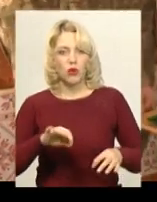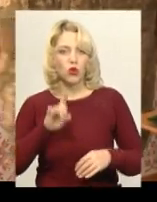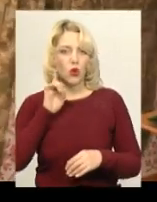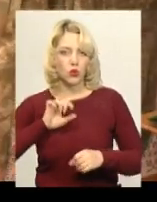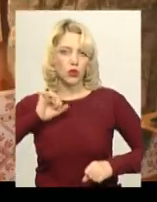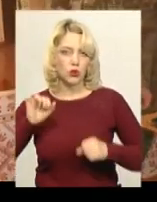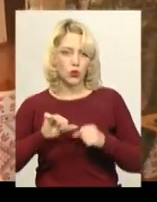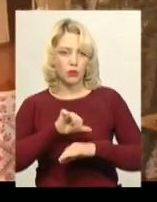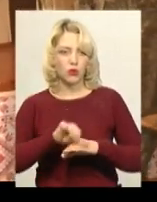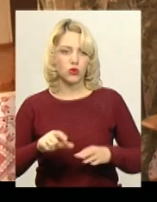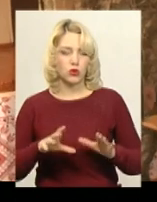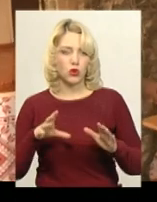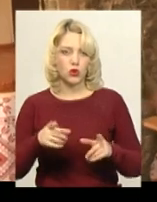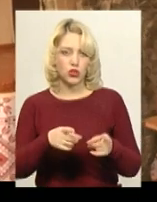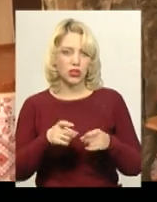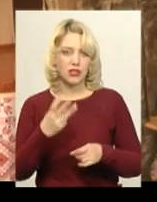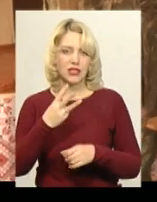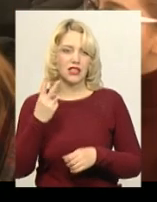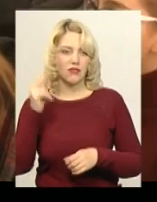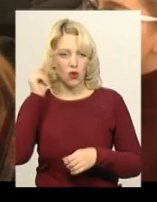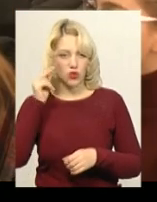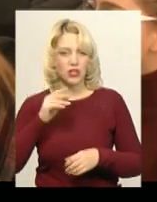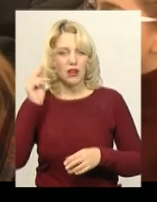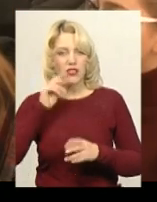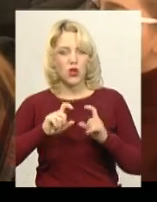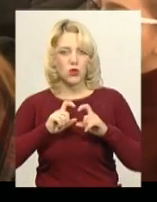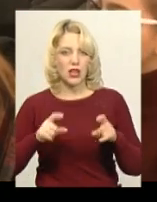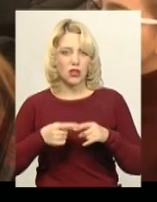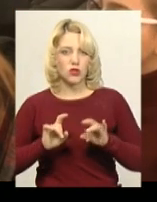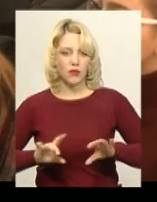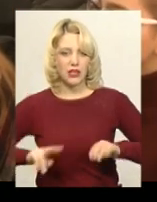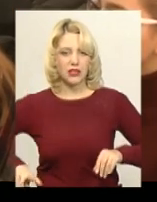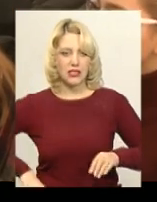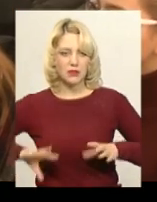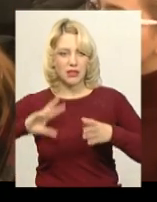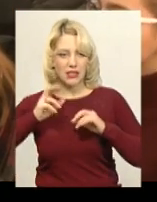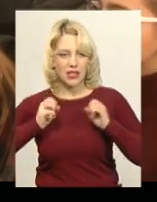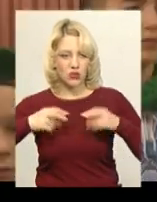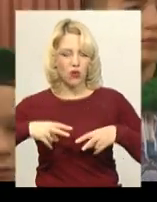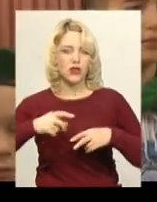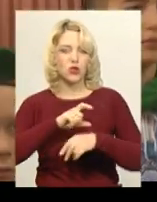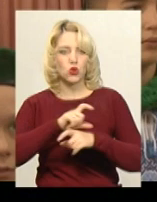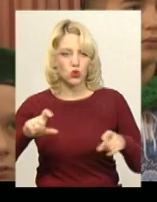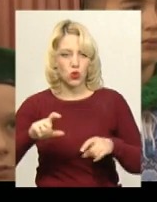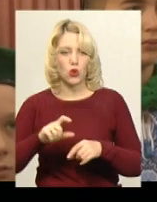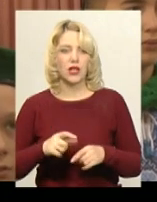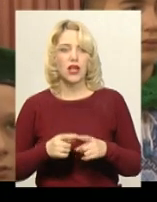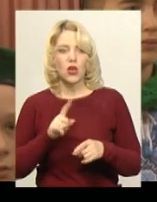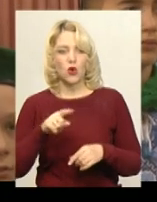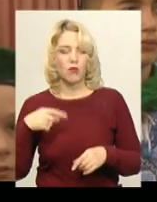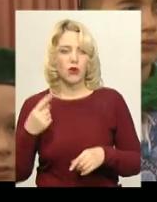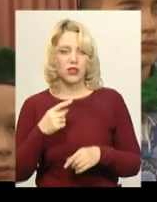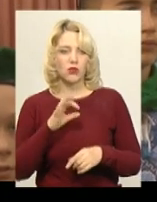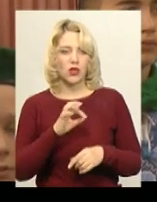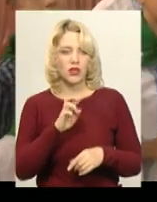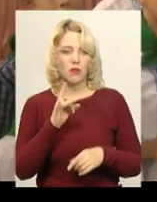прикордонника» долучились 32 учні навчального закладу. Розповідає директорка спеціалізованої загальноосвітньої школи перших третіх ступенів номер один